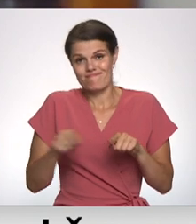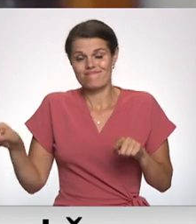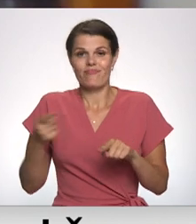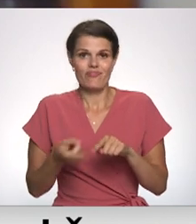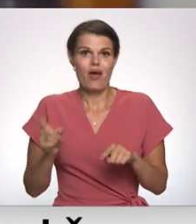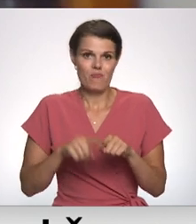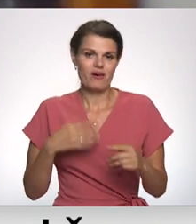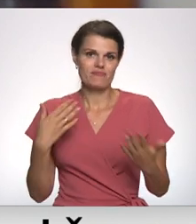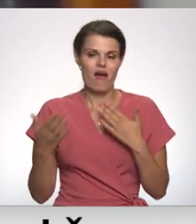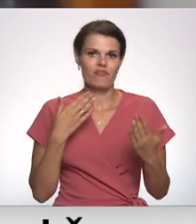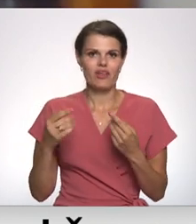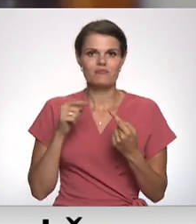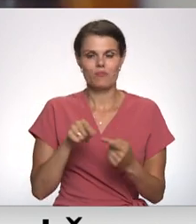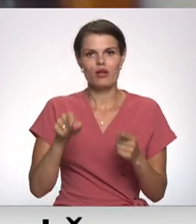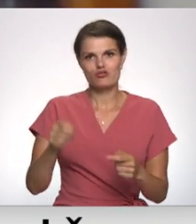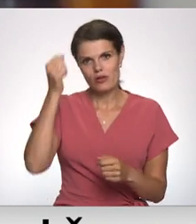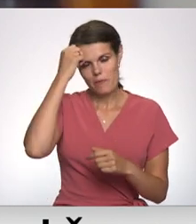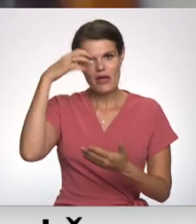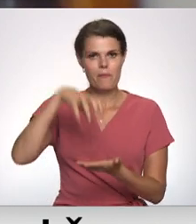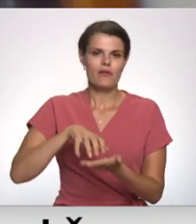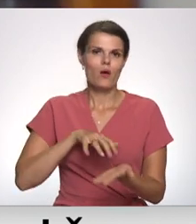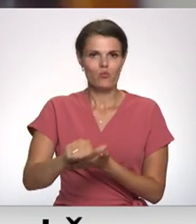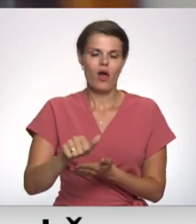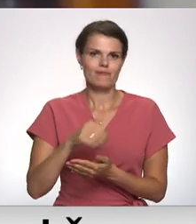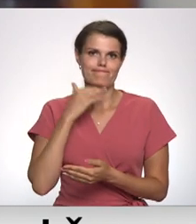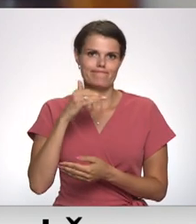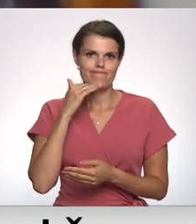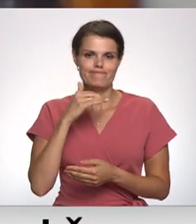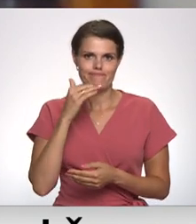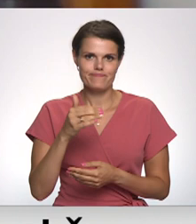lielā mērā atsiesim par šādu piemekļu nojaukšanu vai atstāšanu.